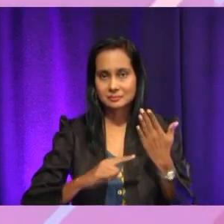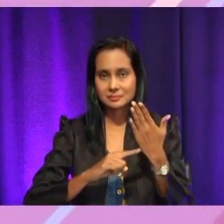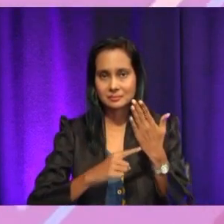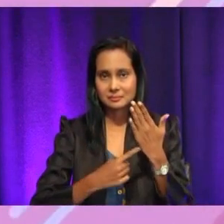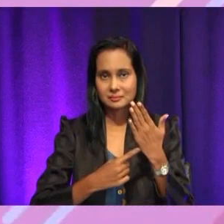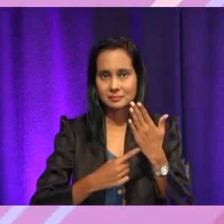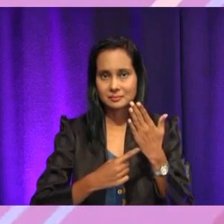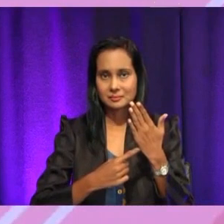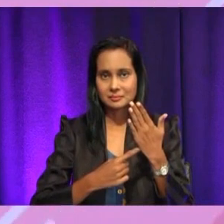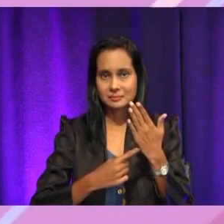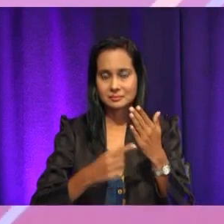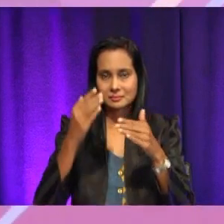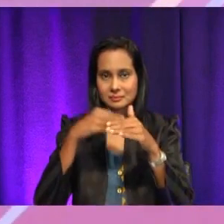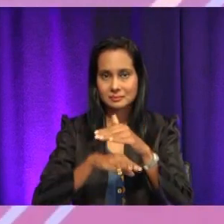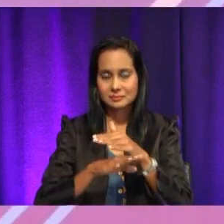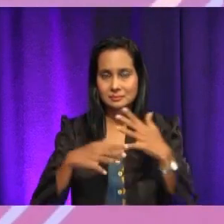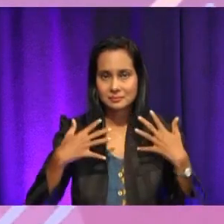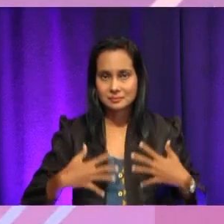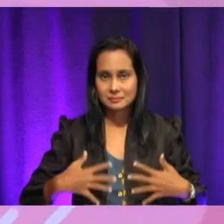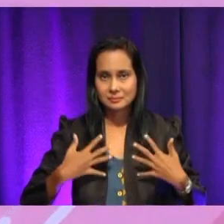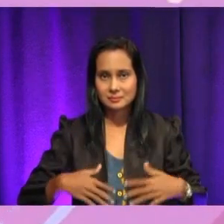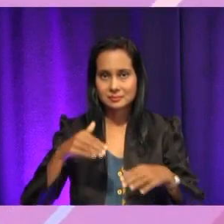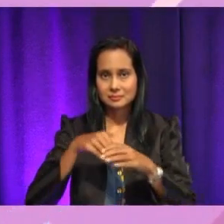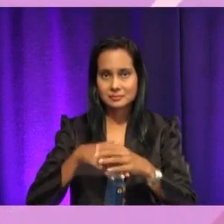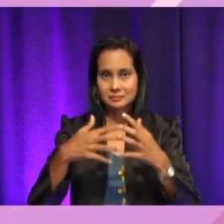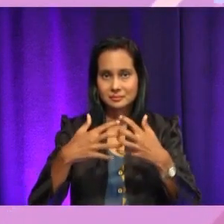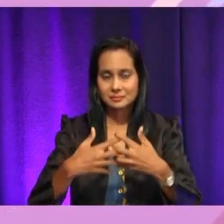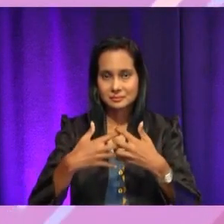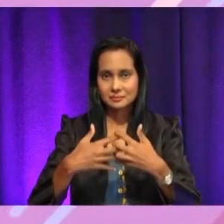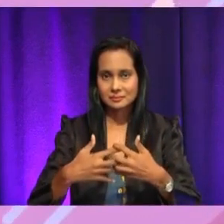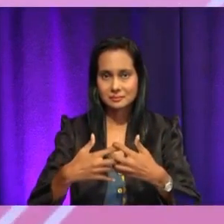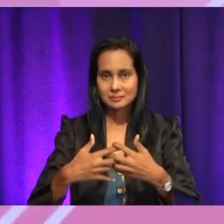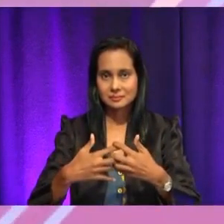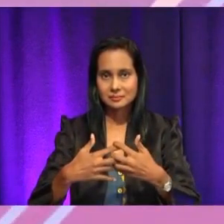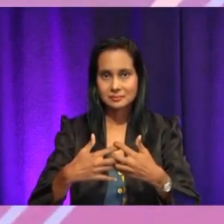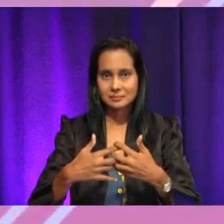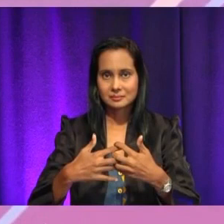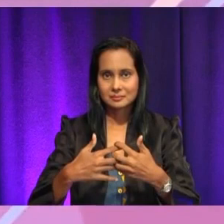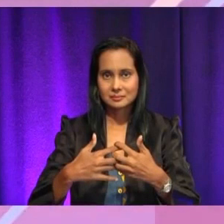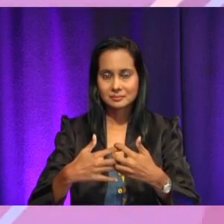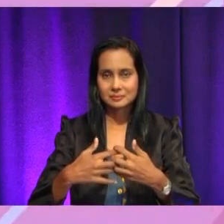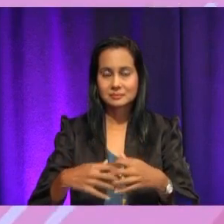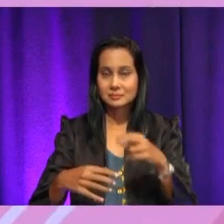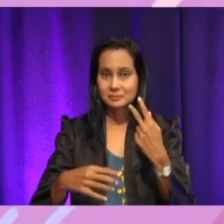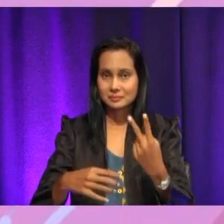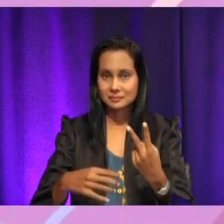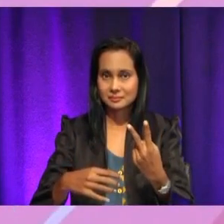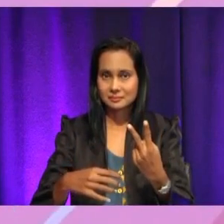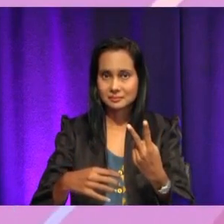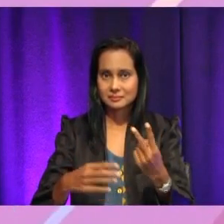kita perlu memasukkan pakaian ke dalam mesin percuci. Seterusnya,